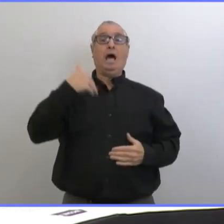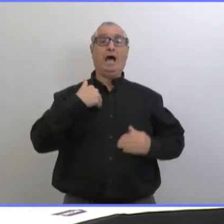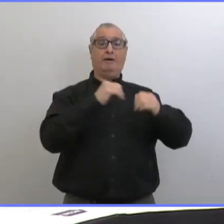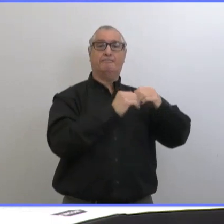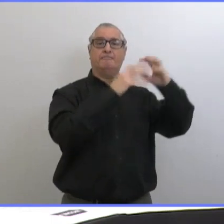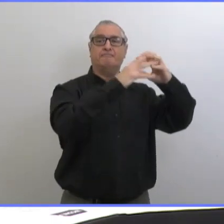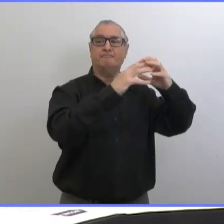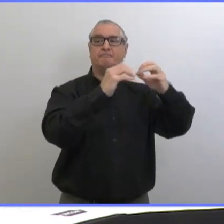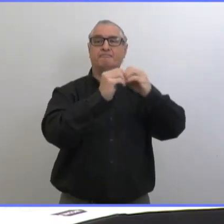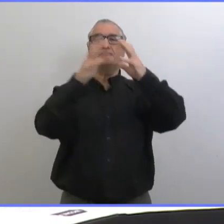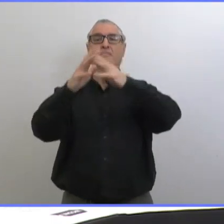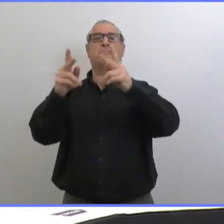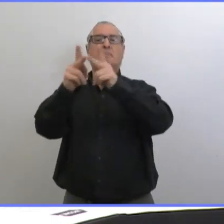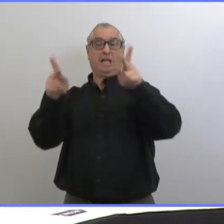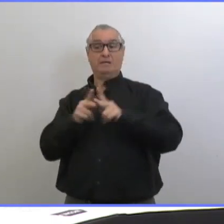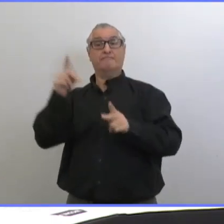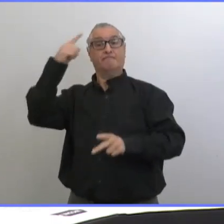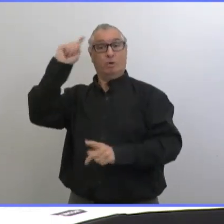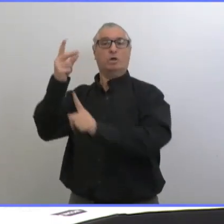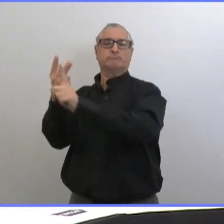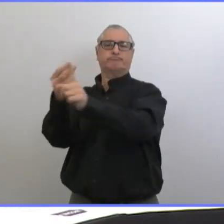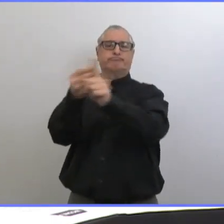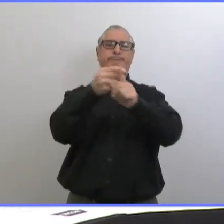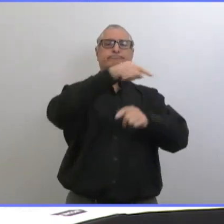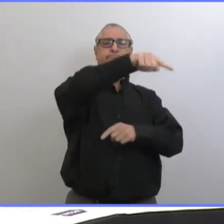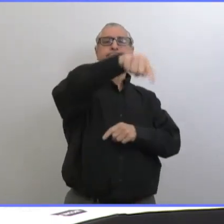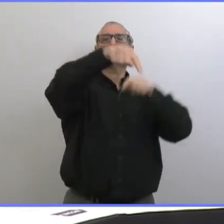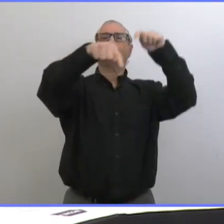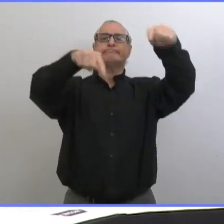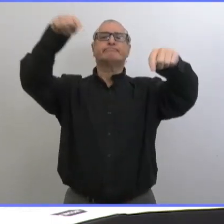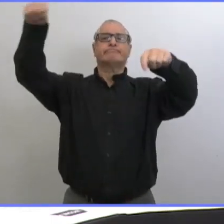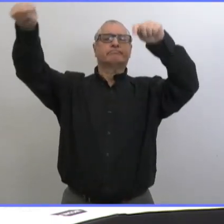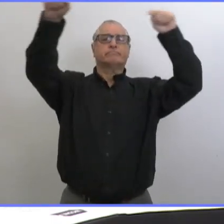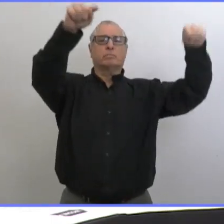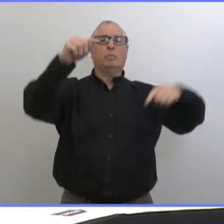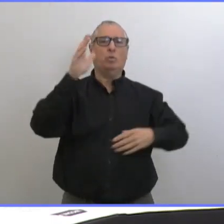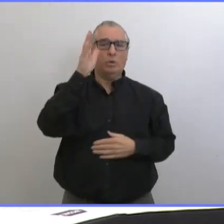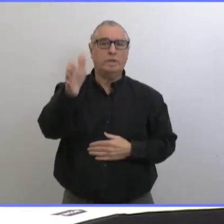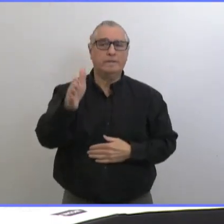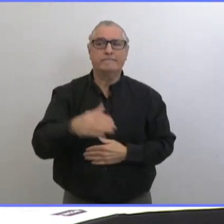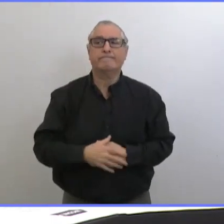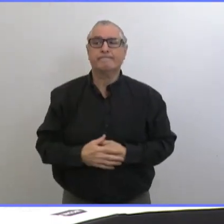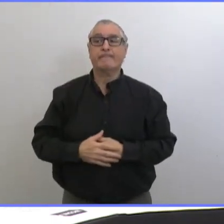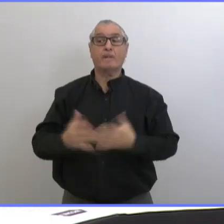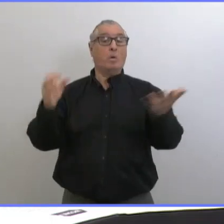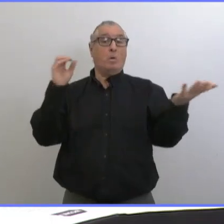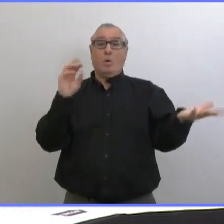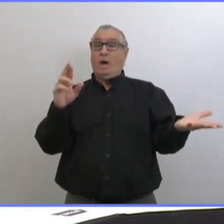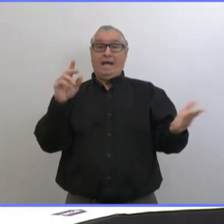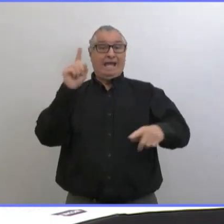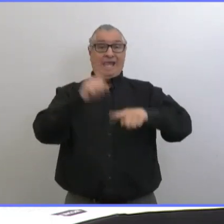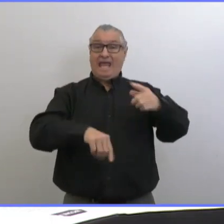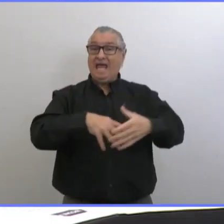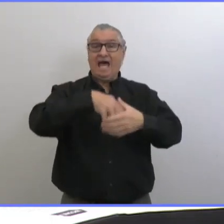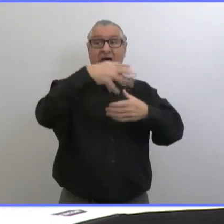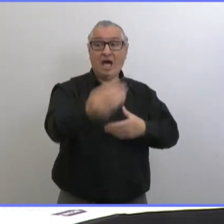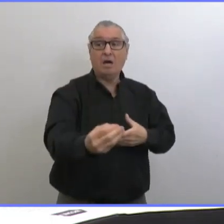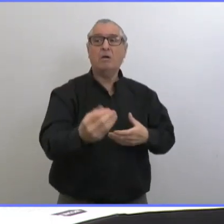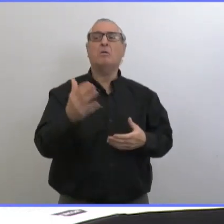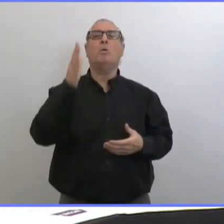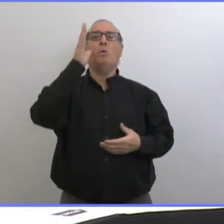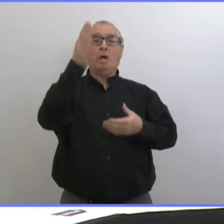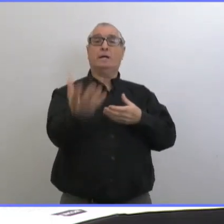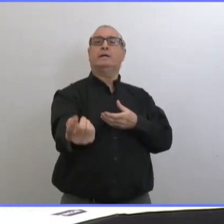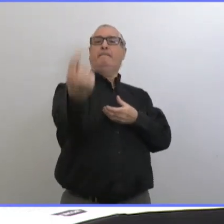peuvent se rendre, que ce soit à une distance raisonnable de chez eux, dans un endroit qui est sécuritaire et confortable.